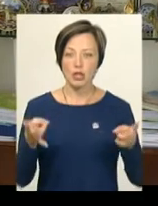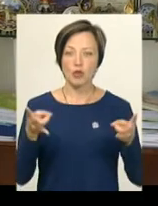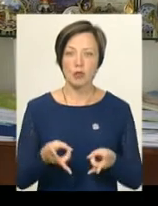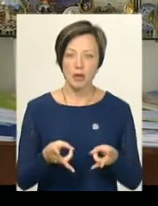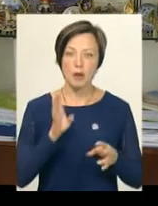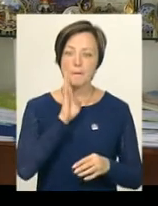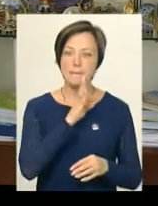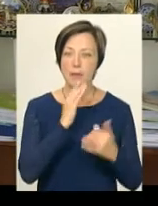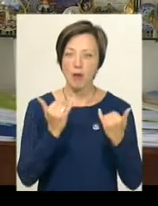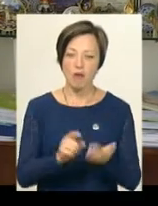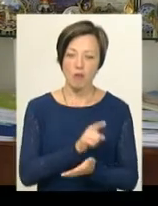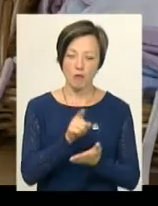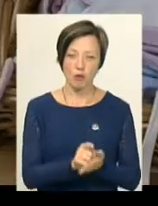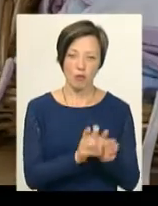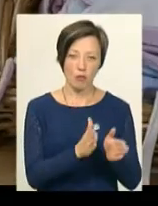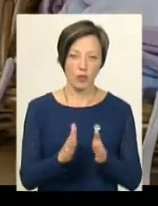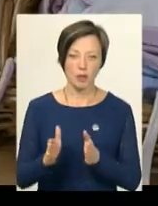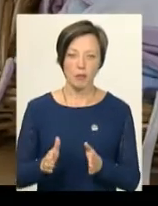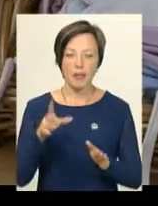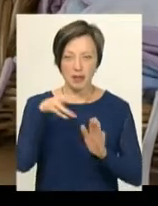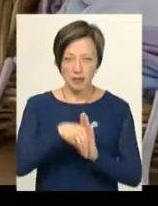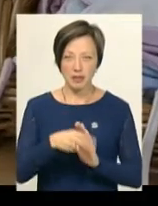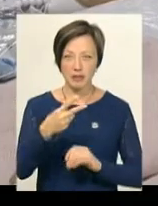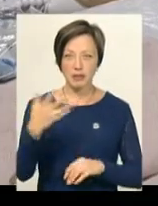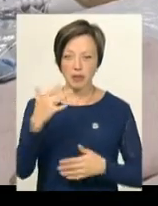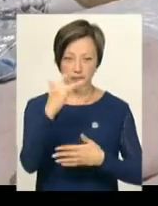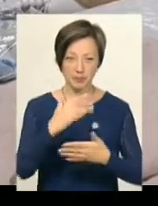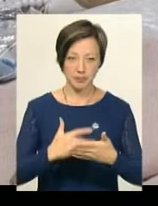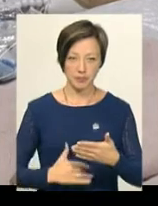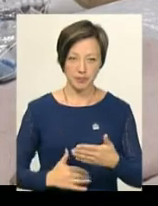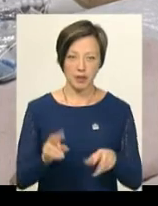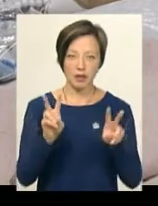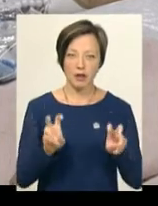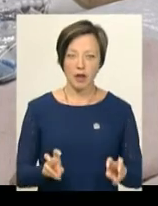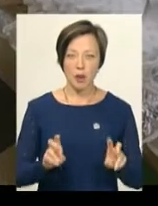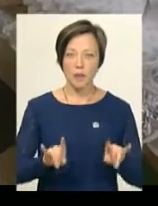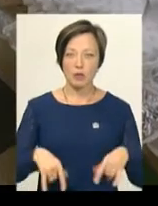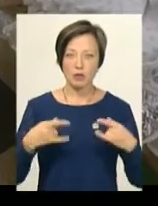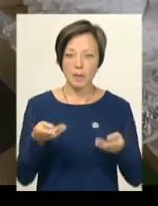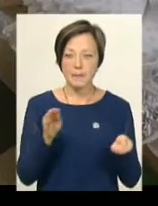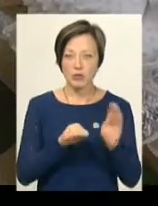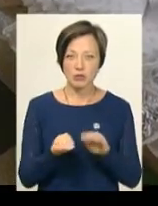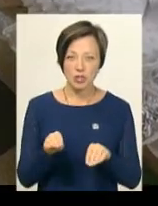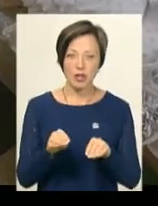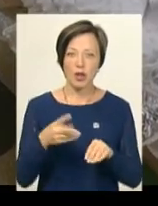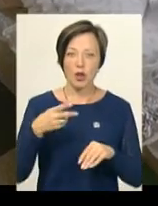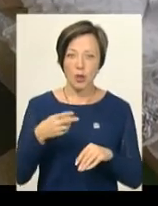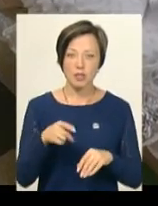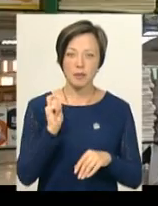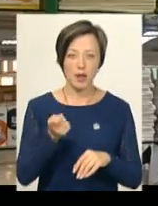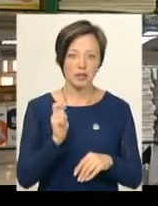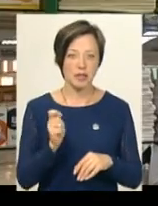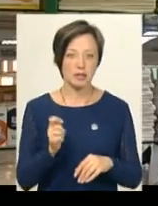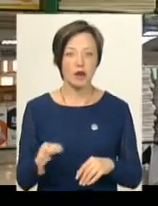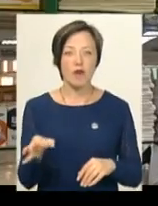мамам в обов'язковому порядку. У пакунку малюка 25 найменувань, зокрема повзунки, пелюшки, безпечні ножниці і брязкальці.